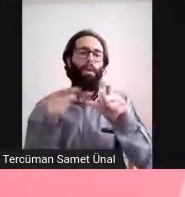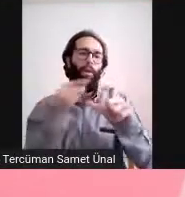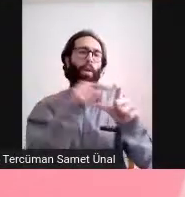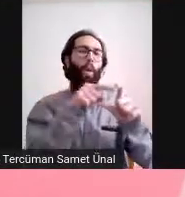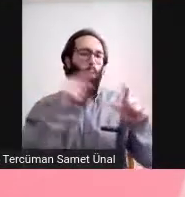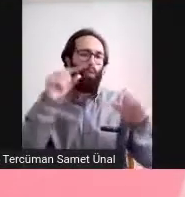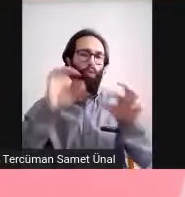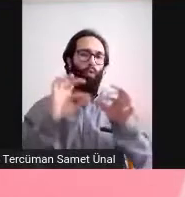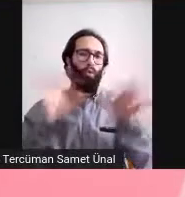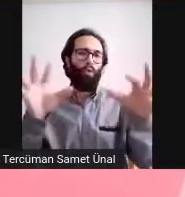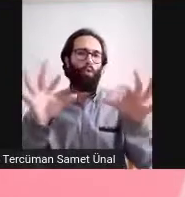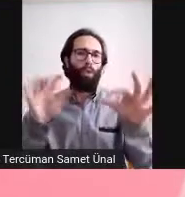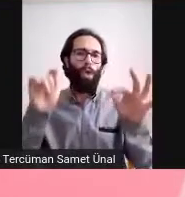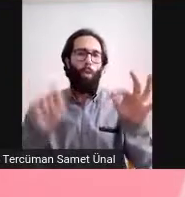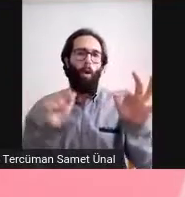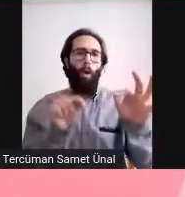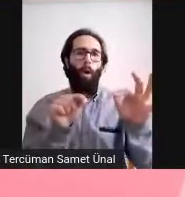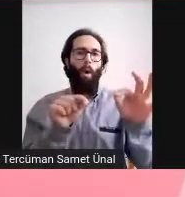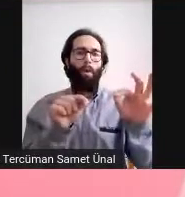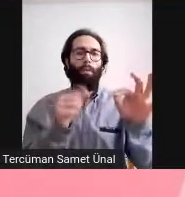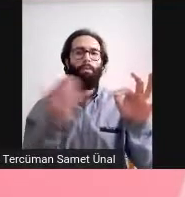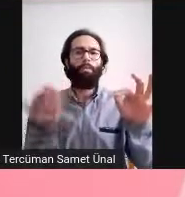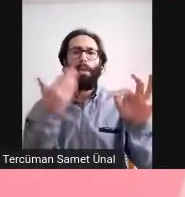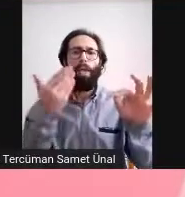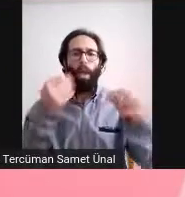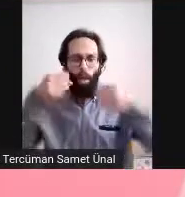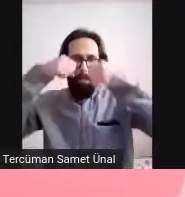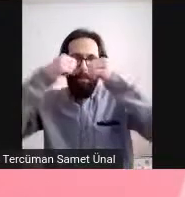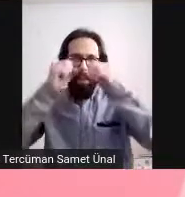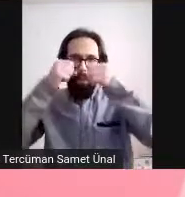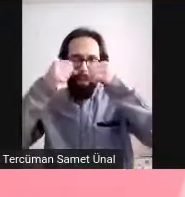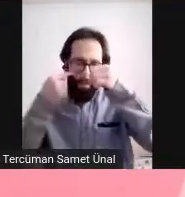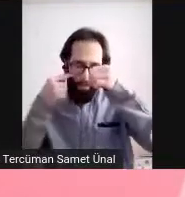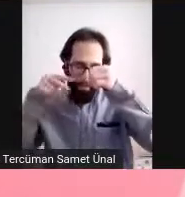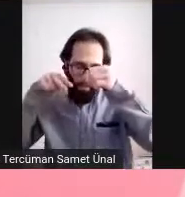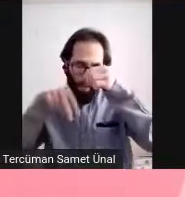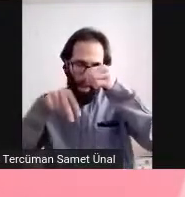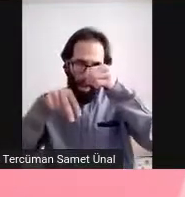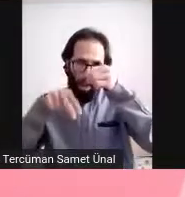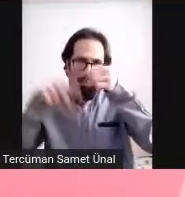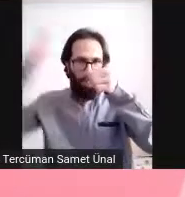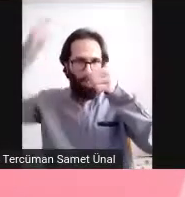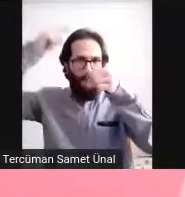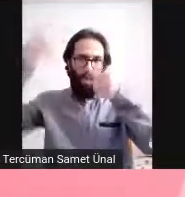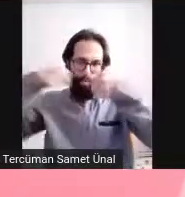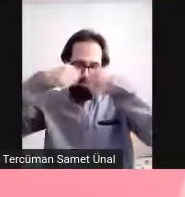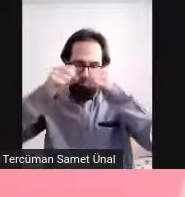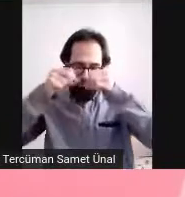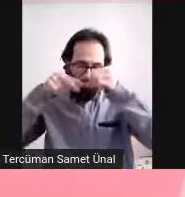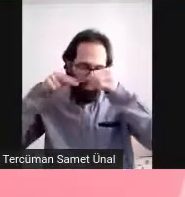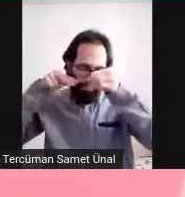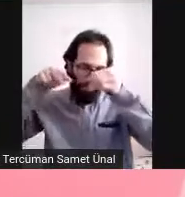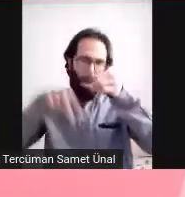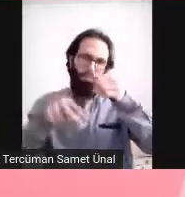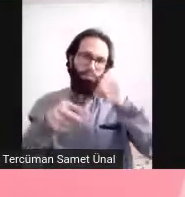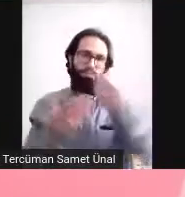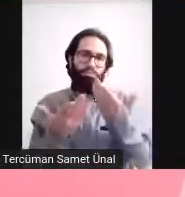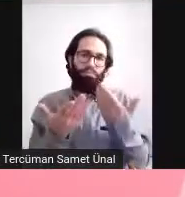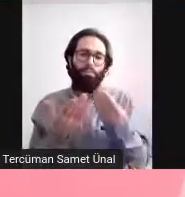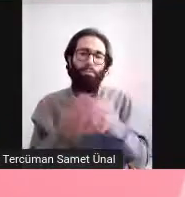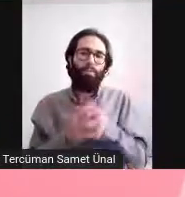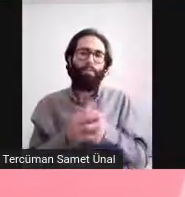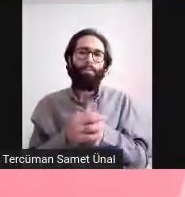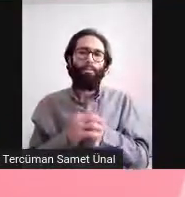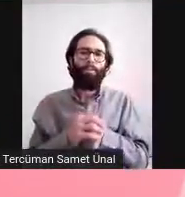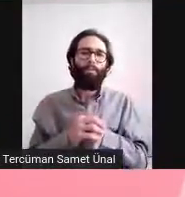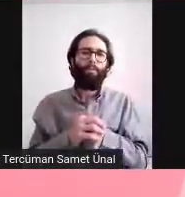küçük bir mikroskopla beyine bakmak demek aslında artık. Daha